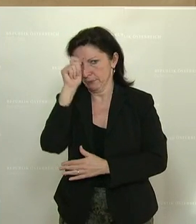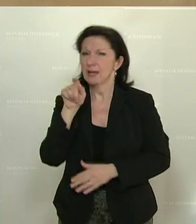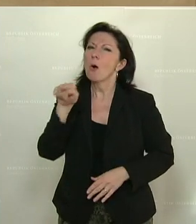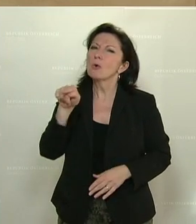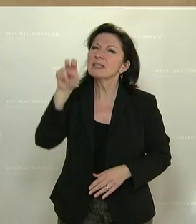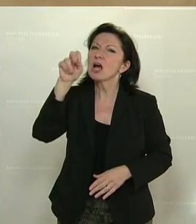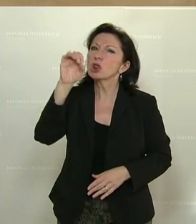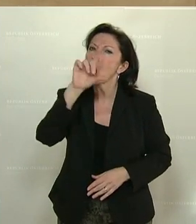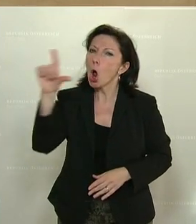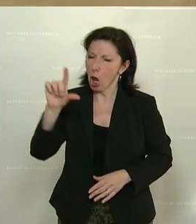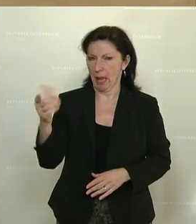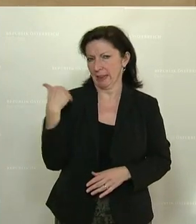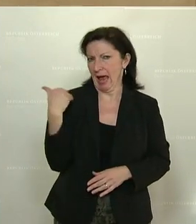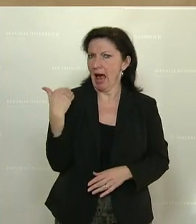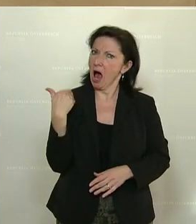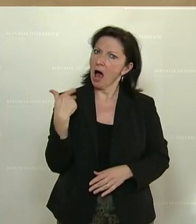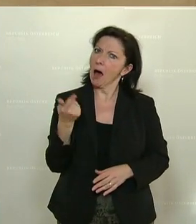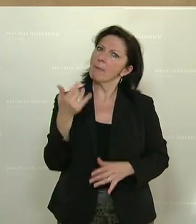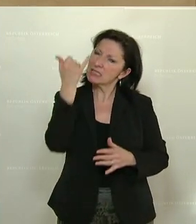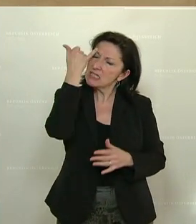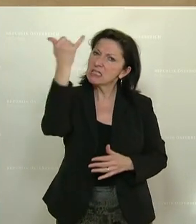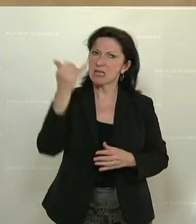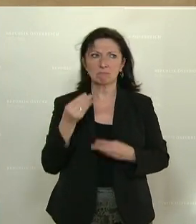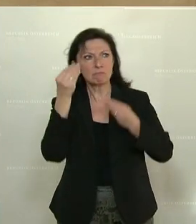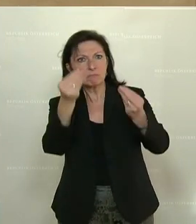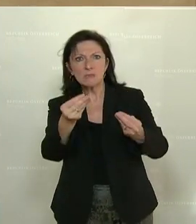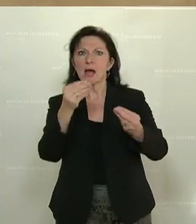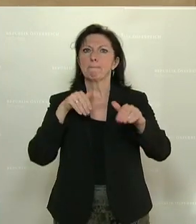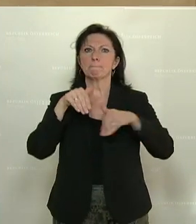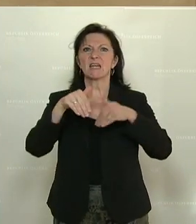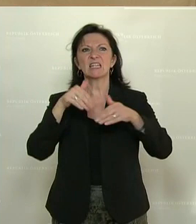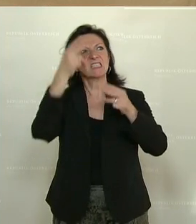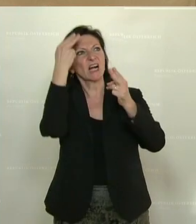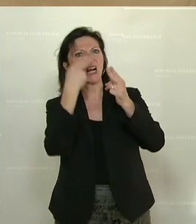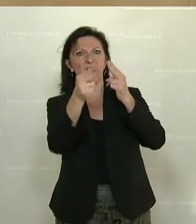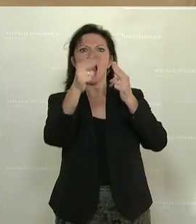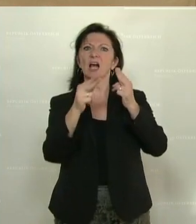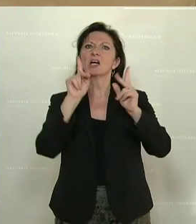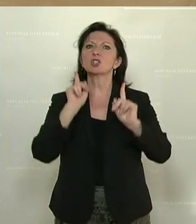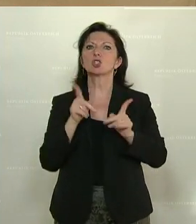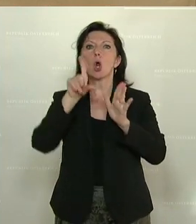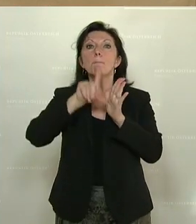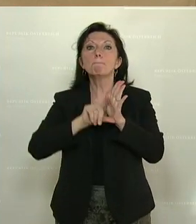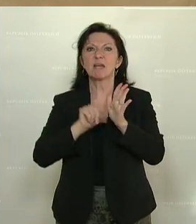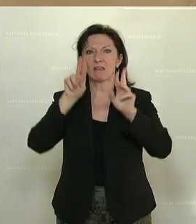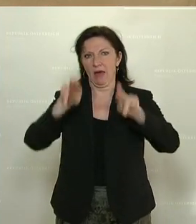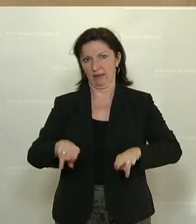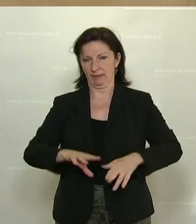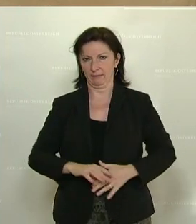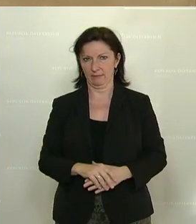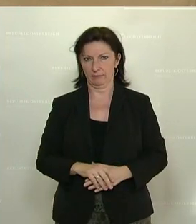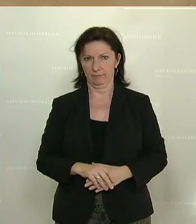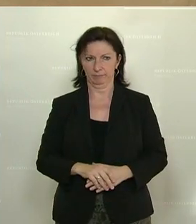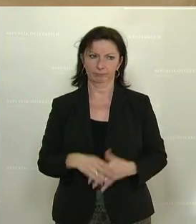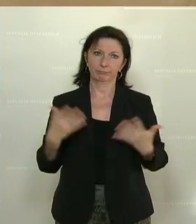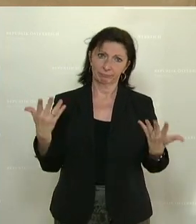angeregt, man möge die Einbringung einer Ministeranklage als Minderheitenrecht festlegen. Herr Kollege